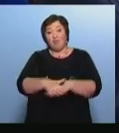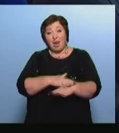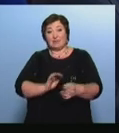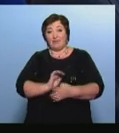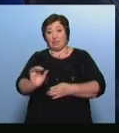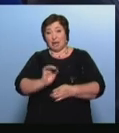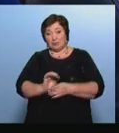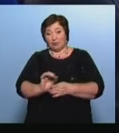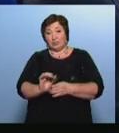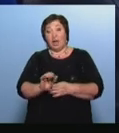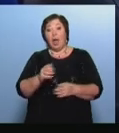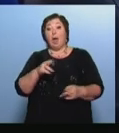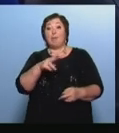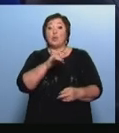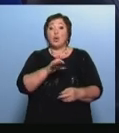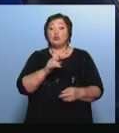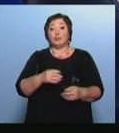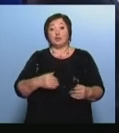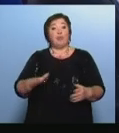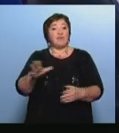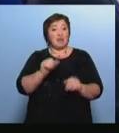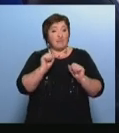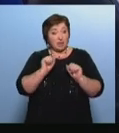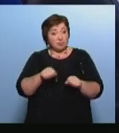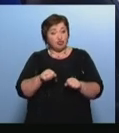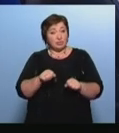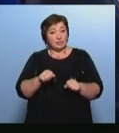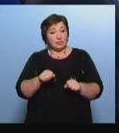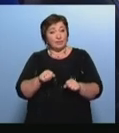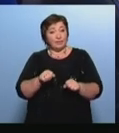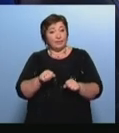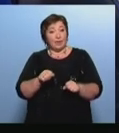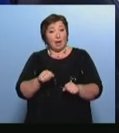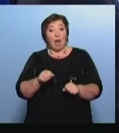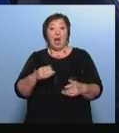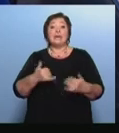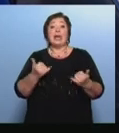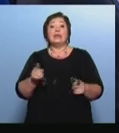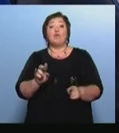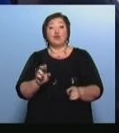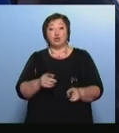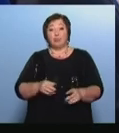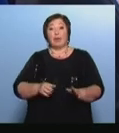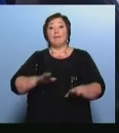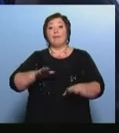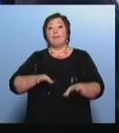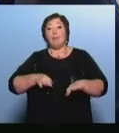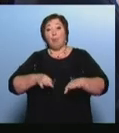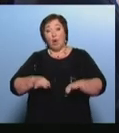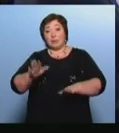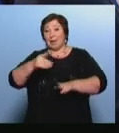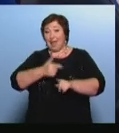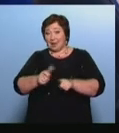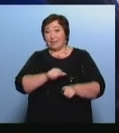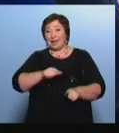прототип, чтобы оценить все возможности данной конструкции А для того, чтобы поездка на данном электросамокате